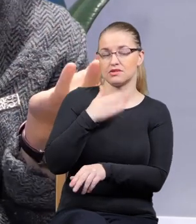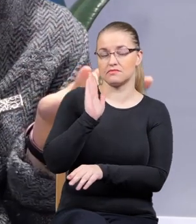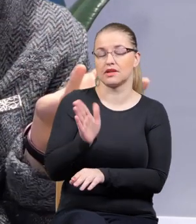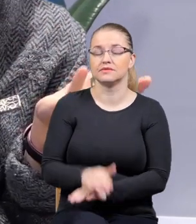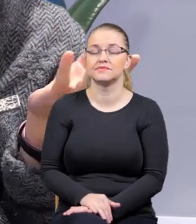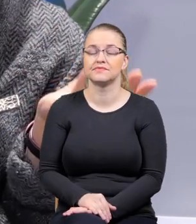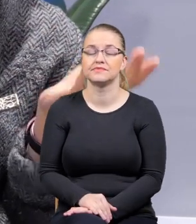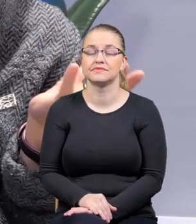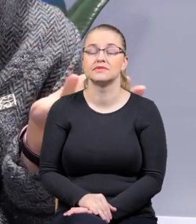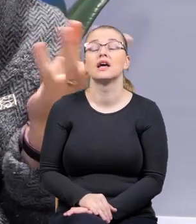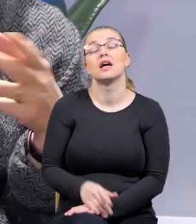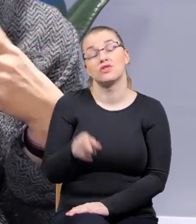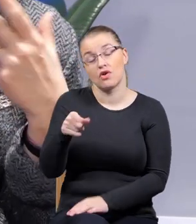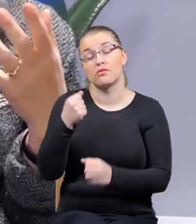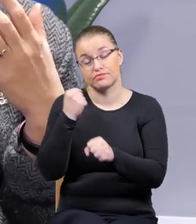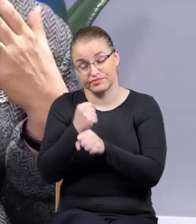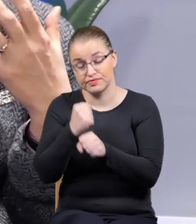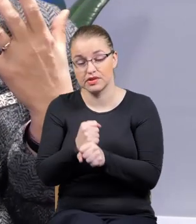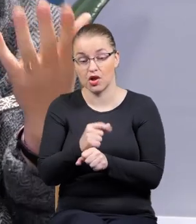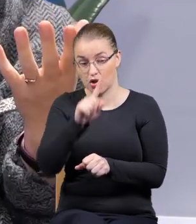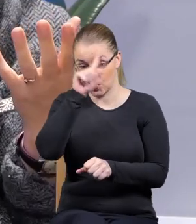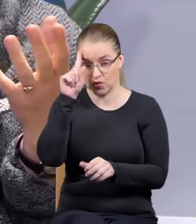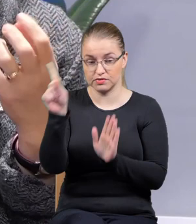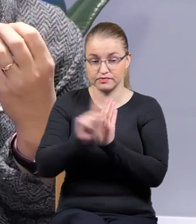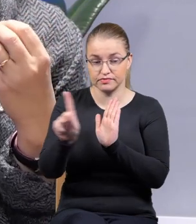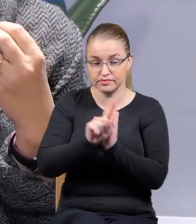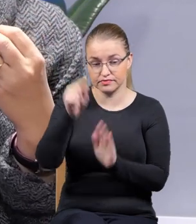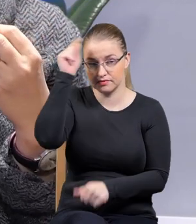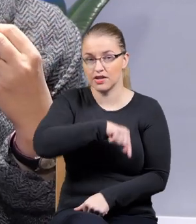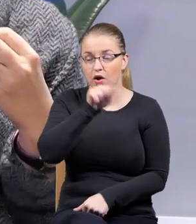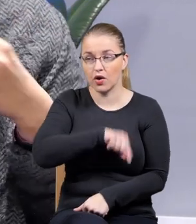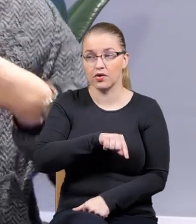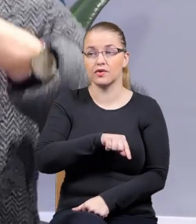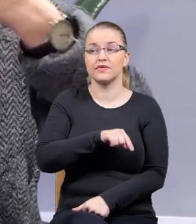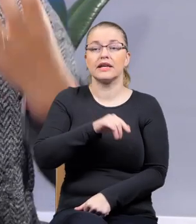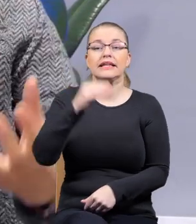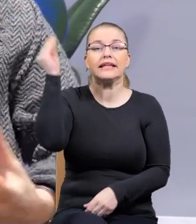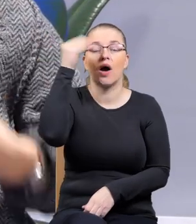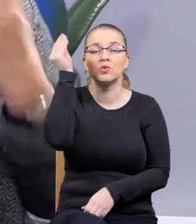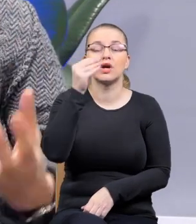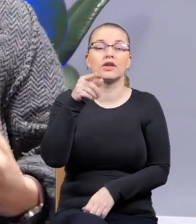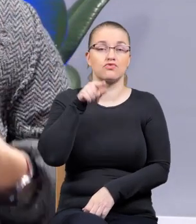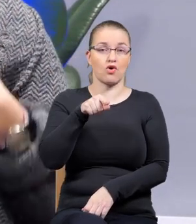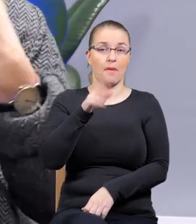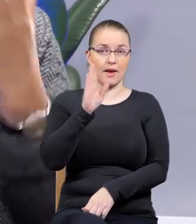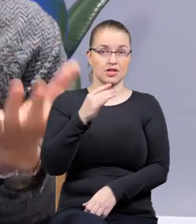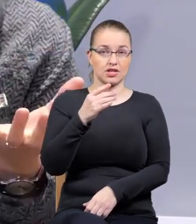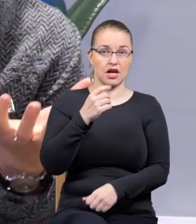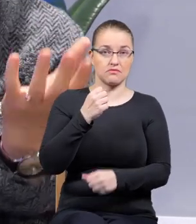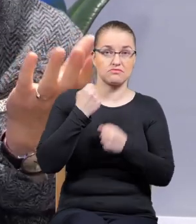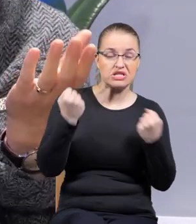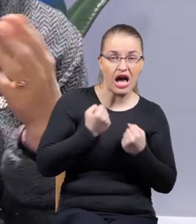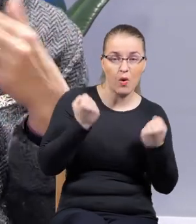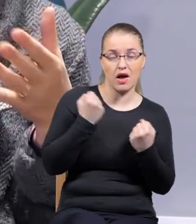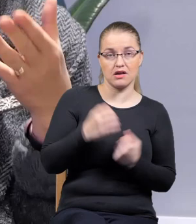działa. Ludzie chodzą do psychologów i jakby nauczeni, że to ma działać, rzeczywiście